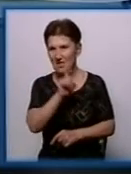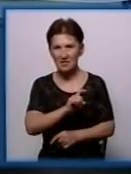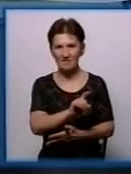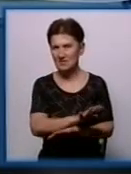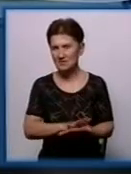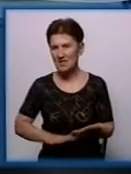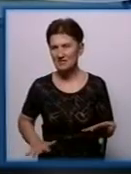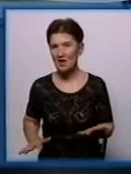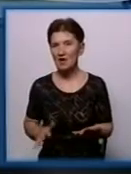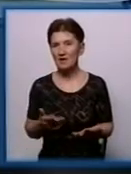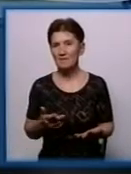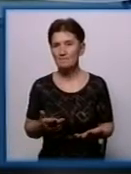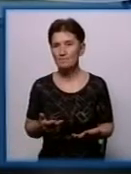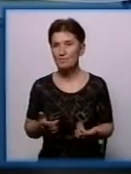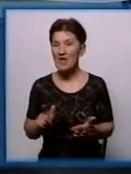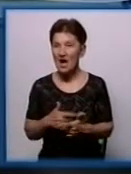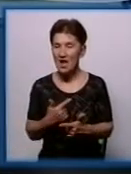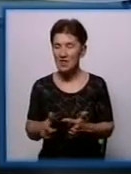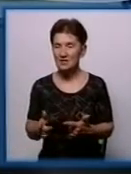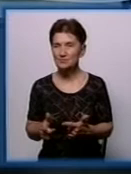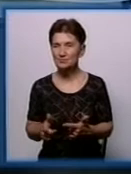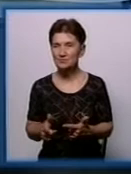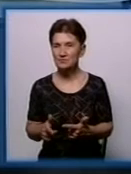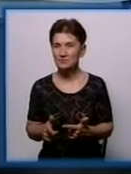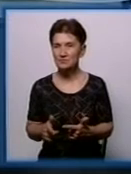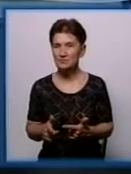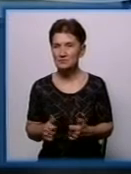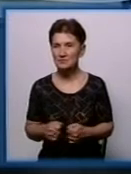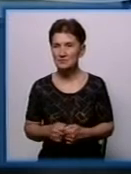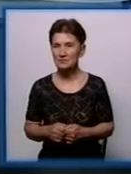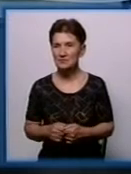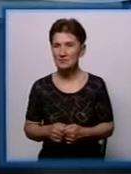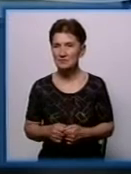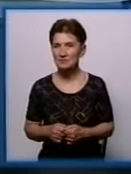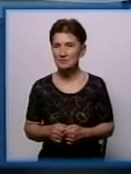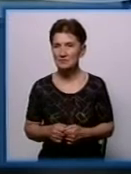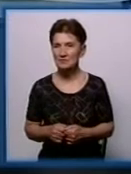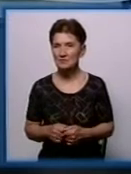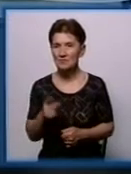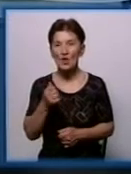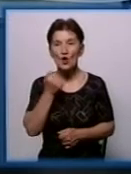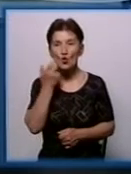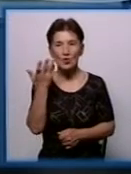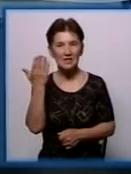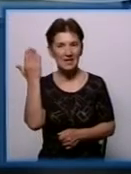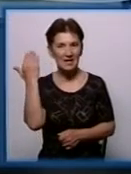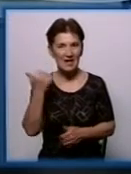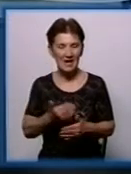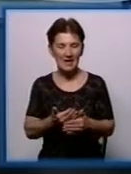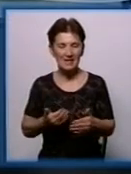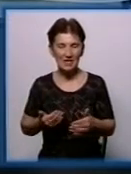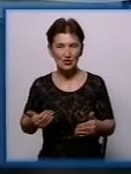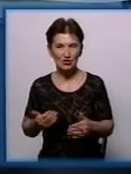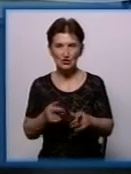подали 11 позовів. Але ж, коли раніше закриття об